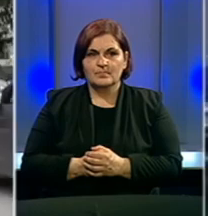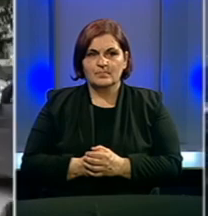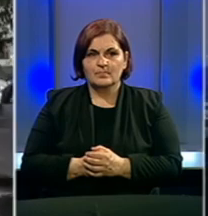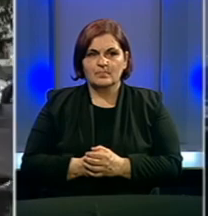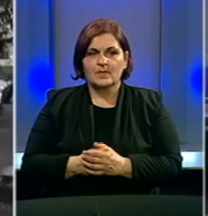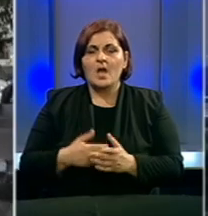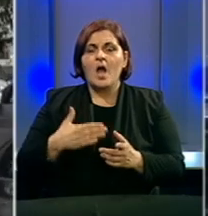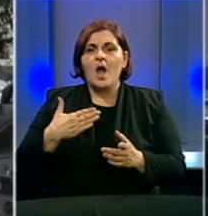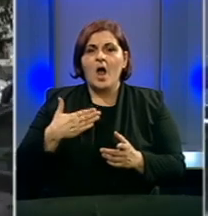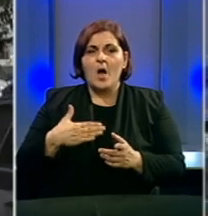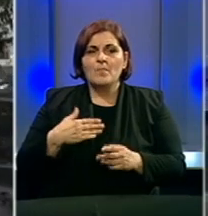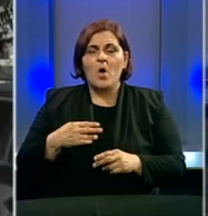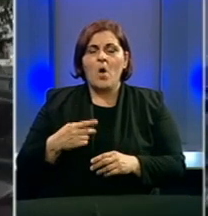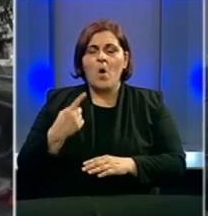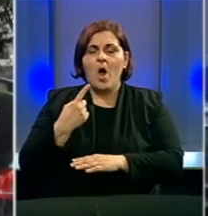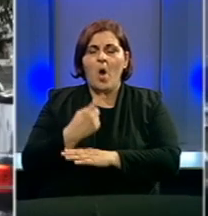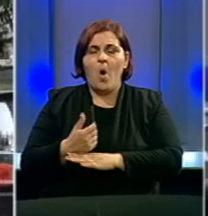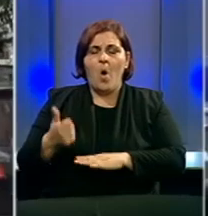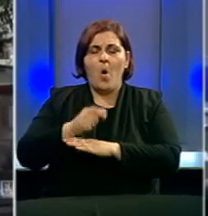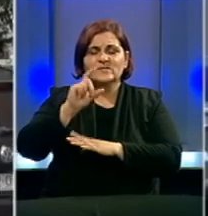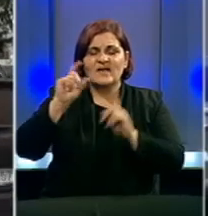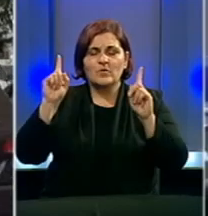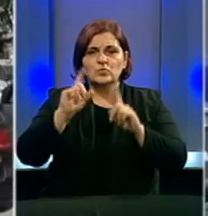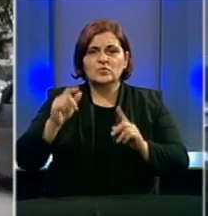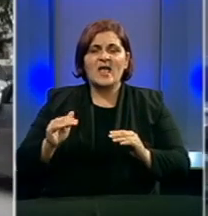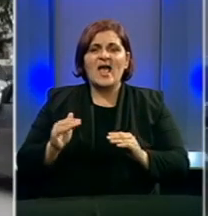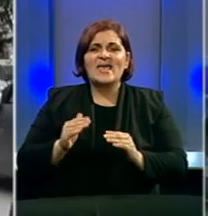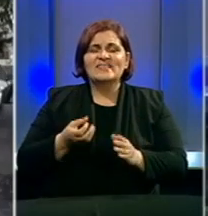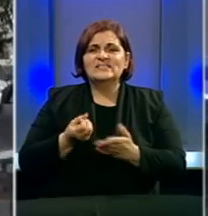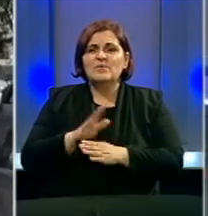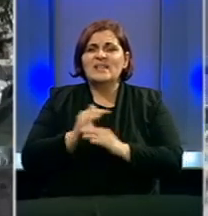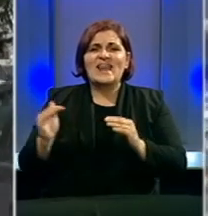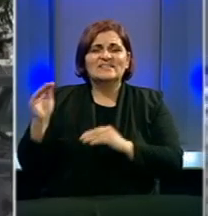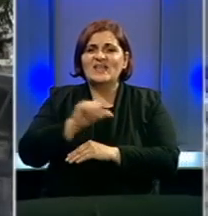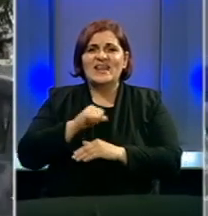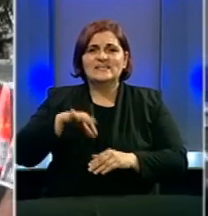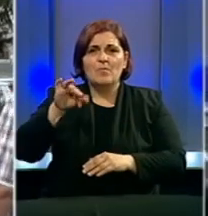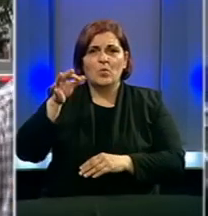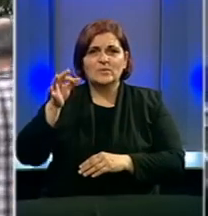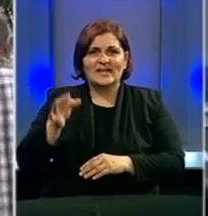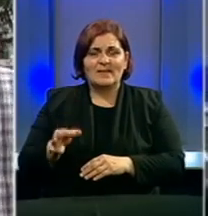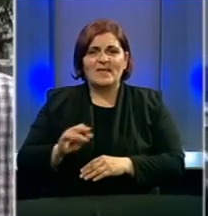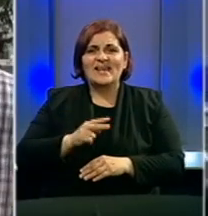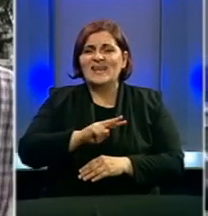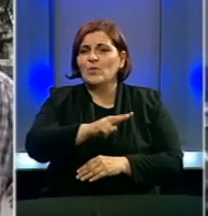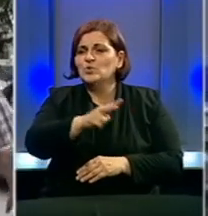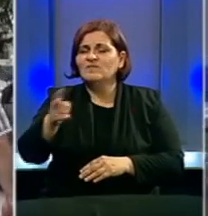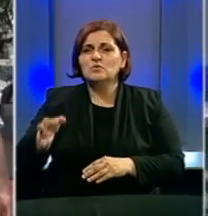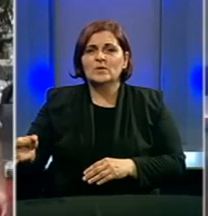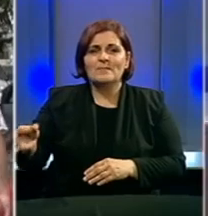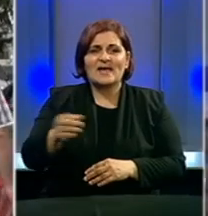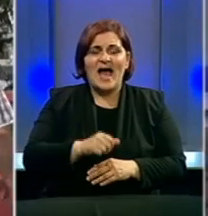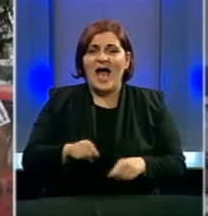Poželio bi da odluke Ustavnog suda se provode i na svim nivoima, ne samo u Tuzlanskom kantonu, nego i svim kantonima,